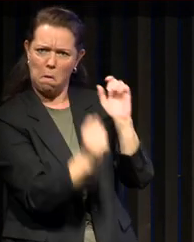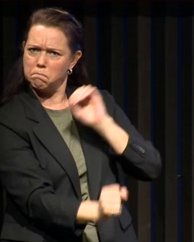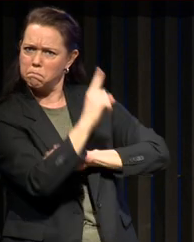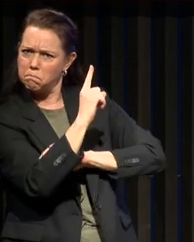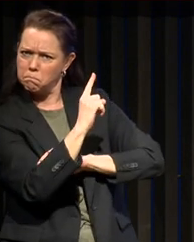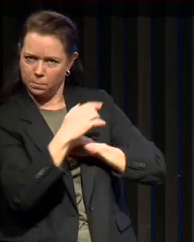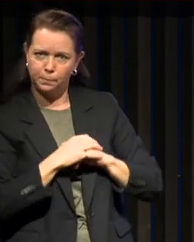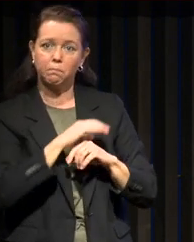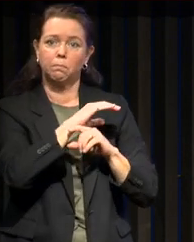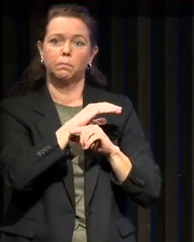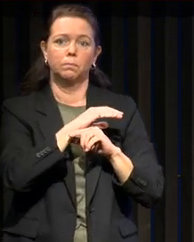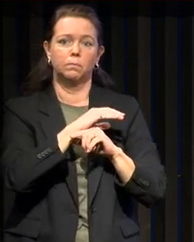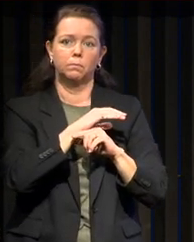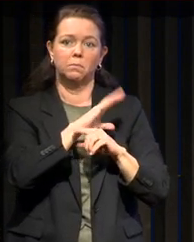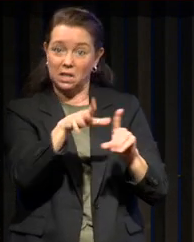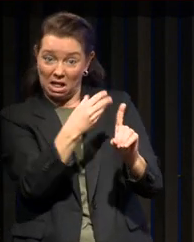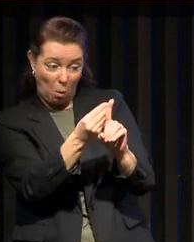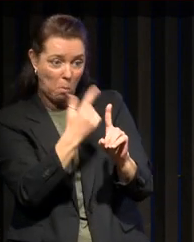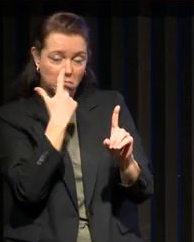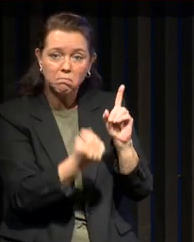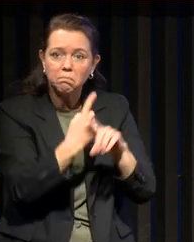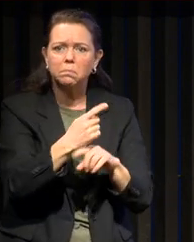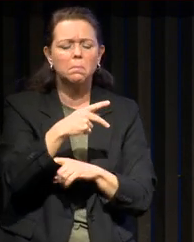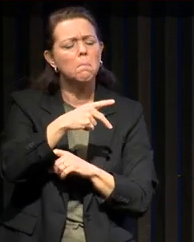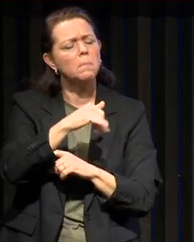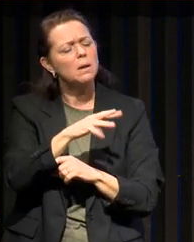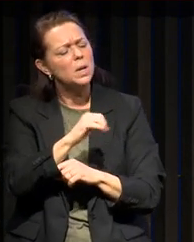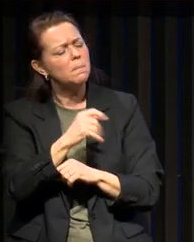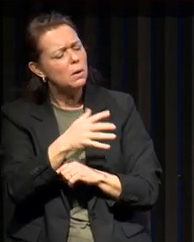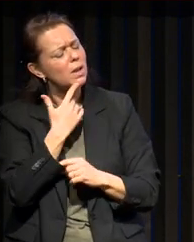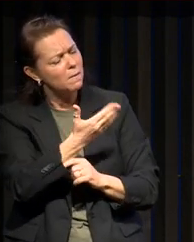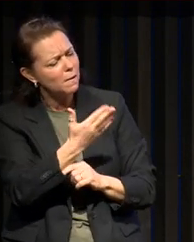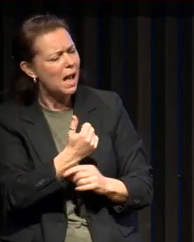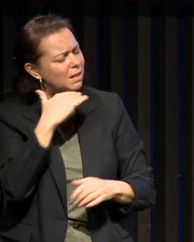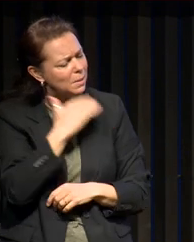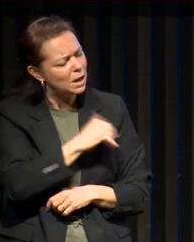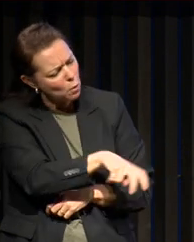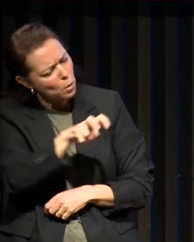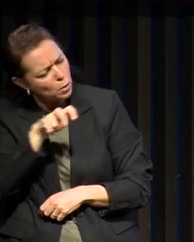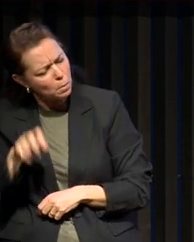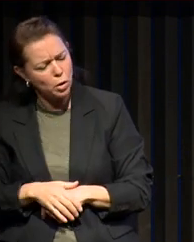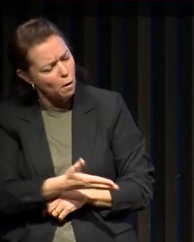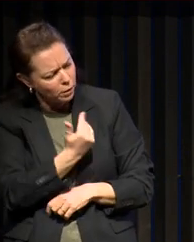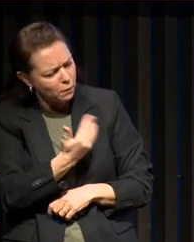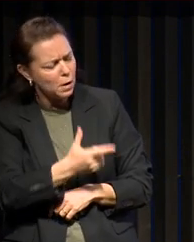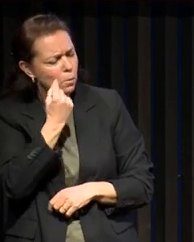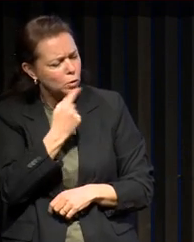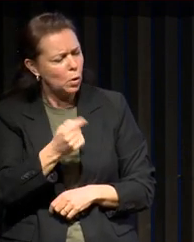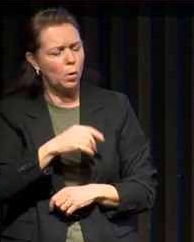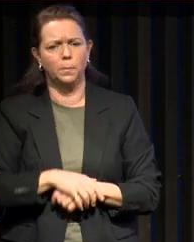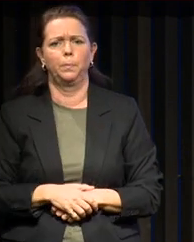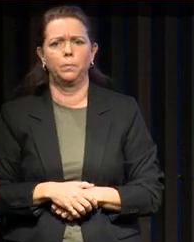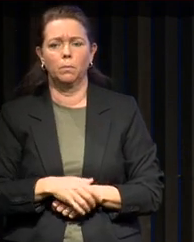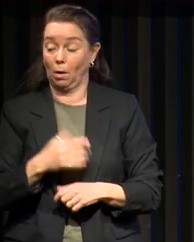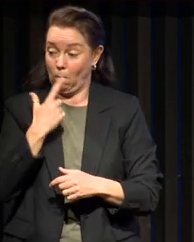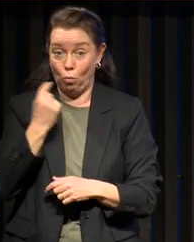plusieurs dans le roman. « Pickwick, Pickwick, dit M. Topman, montez donc ici, dépêchez-vous. Venez, monsieur. Venez, je vous en prie, dit le monsieur